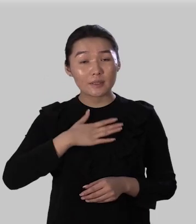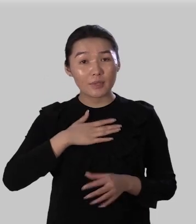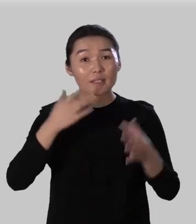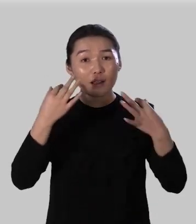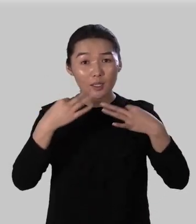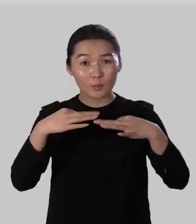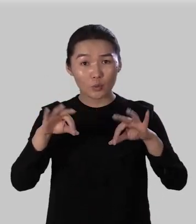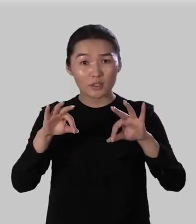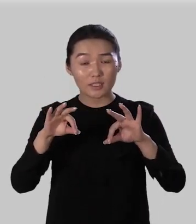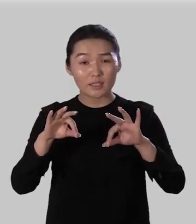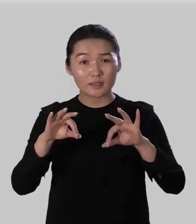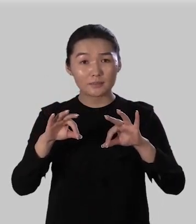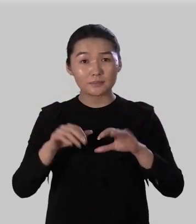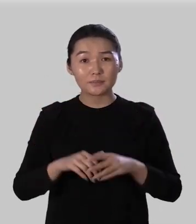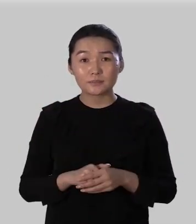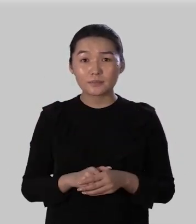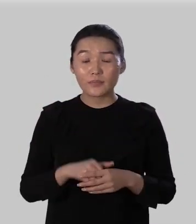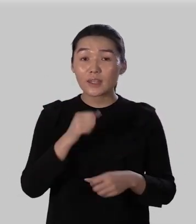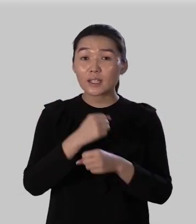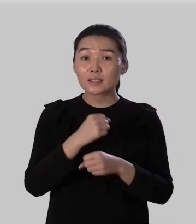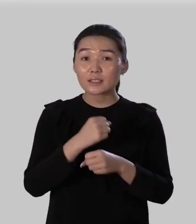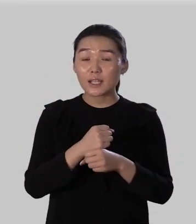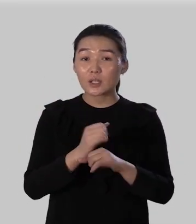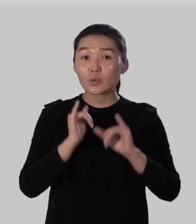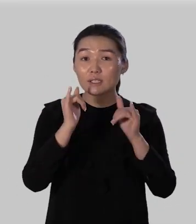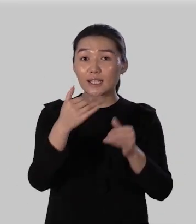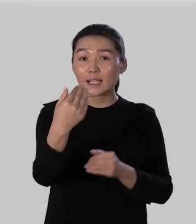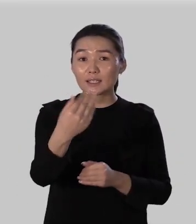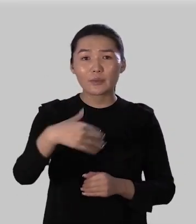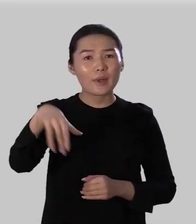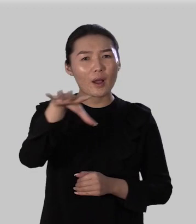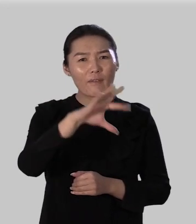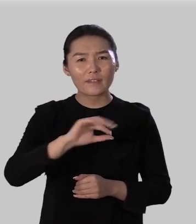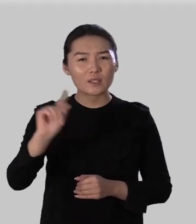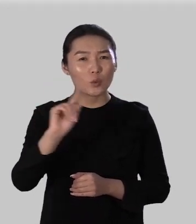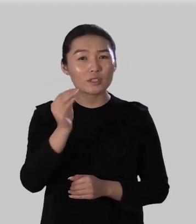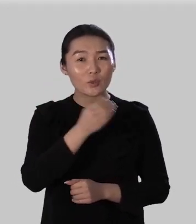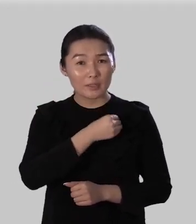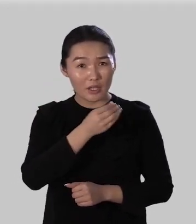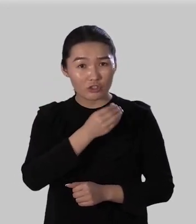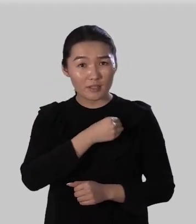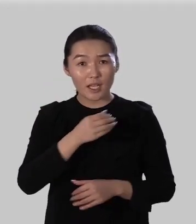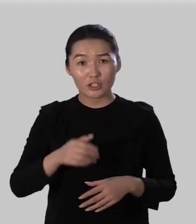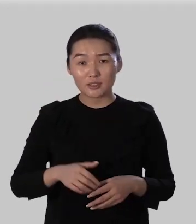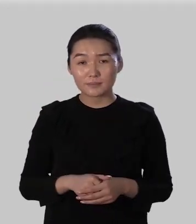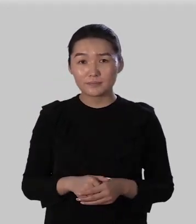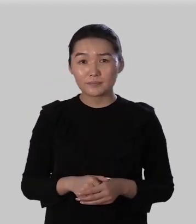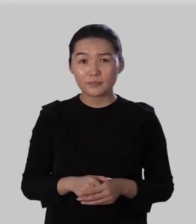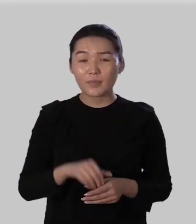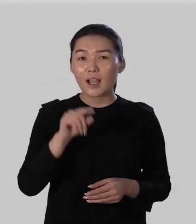что ты меня отпустил делаю я для тебя все чего не пожелаешь